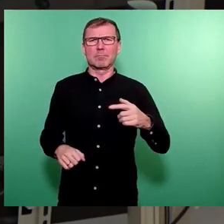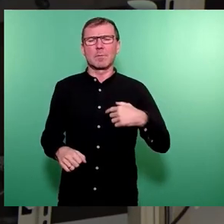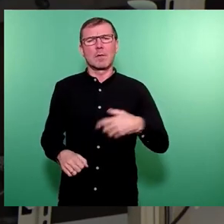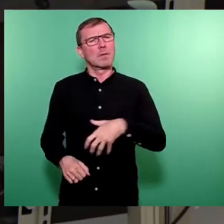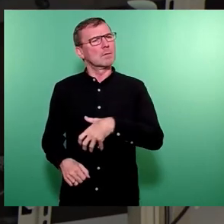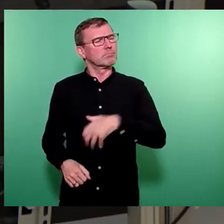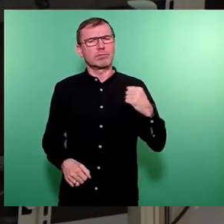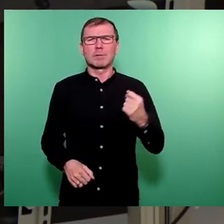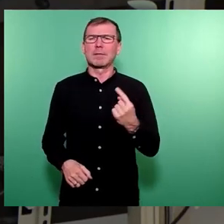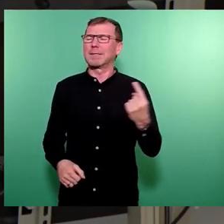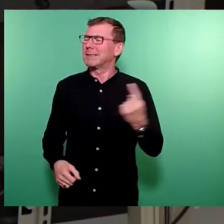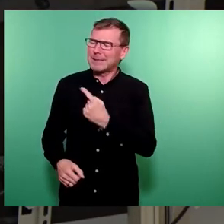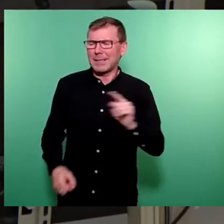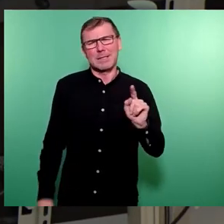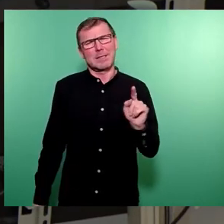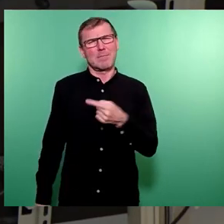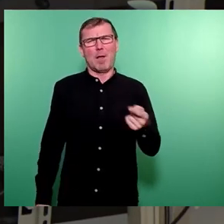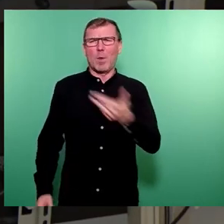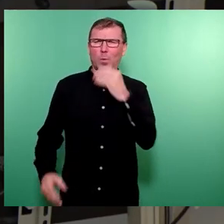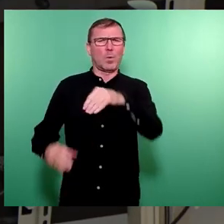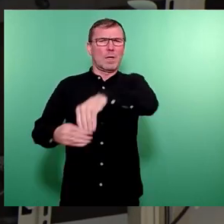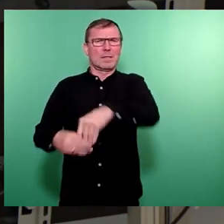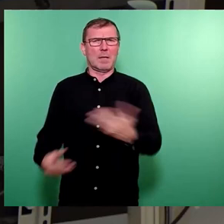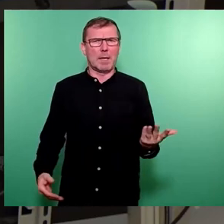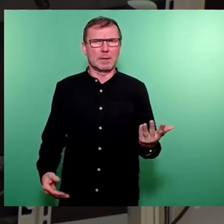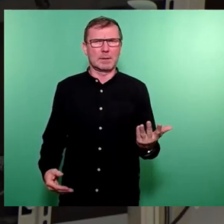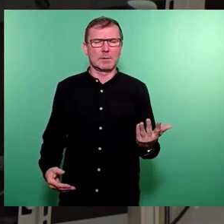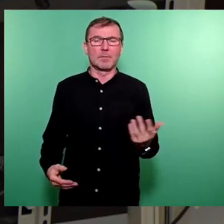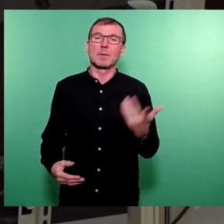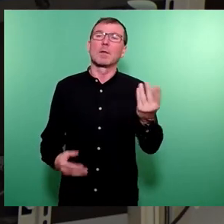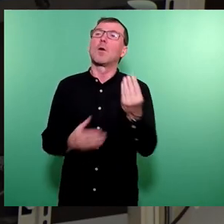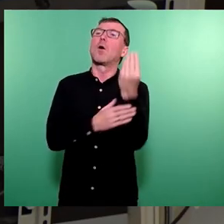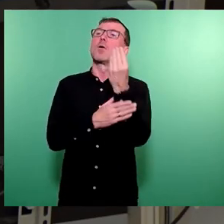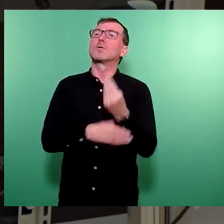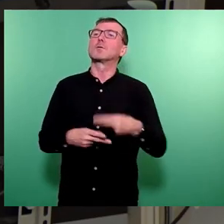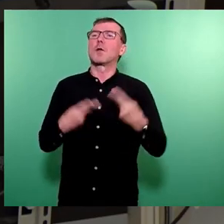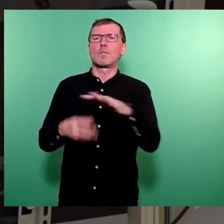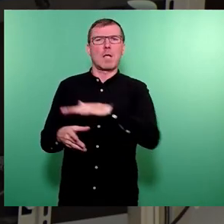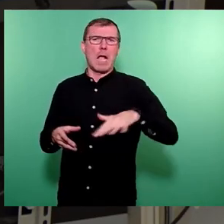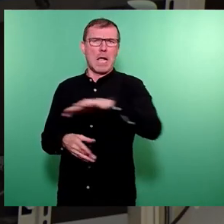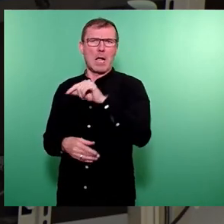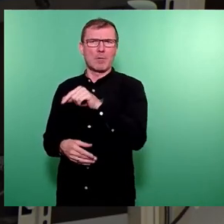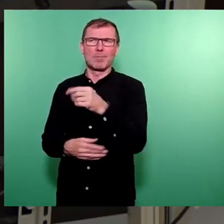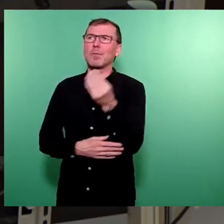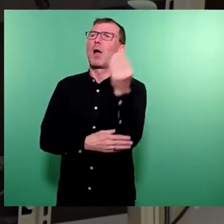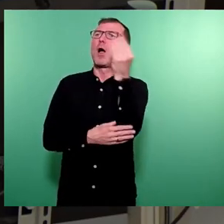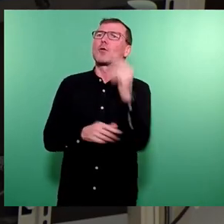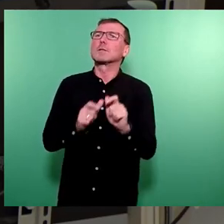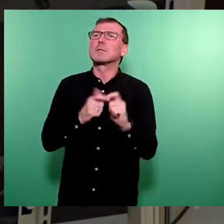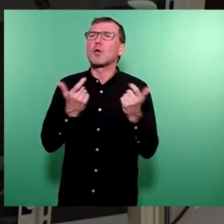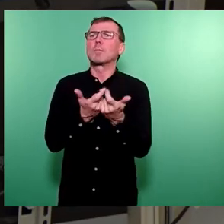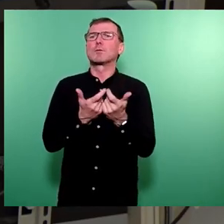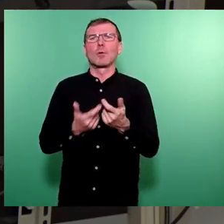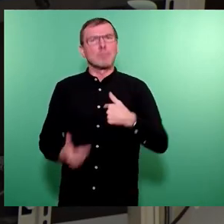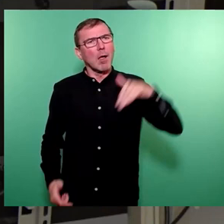jedes Mal nicht drinsteht, nämlich die Kunst im öffentlichen Raum. Die Kunstkommission leisten wir uns